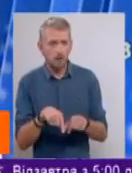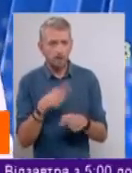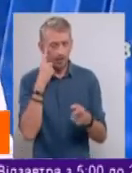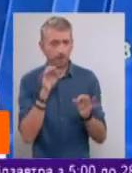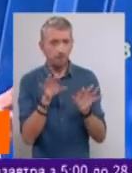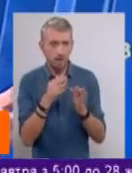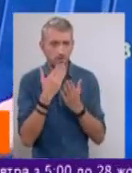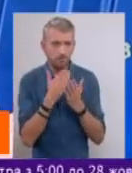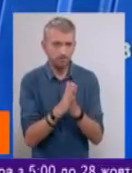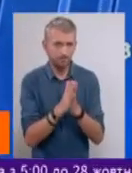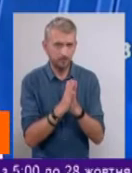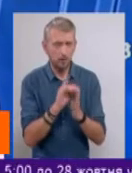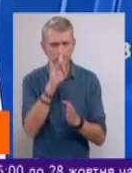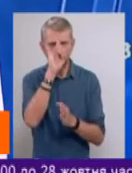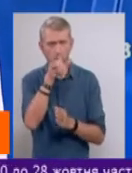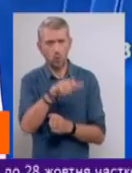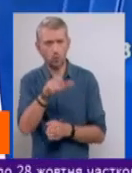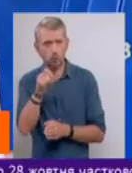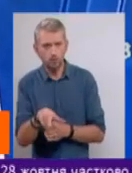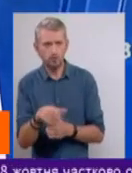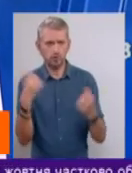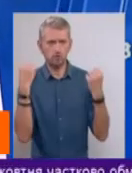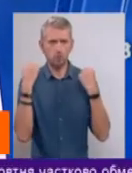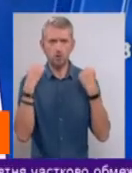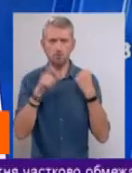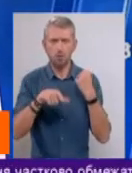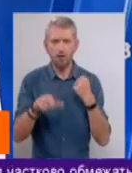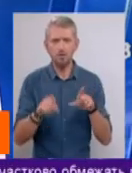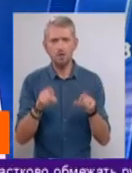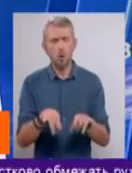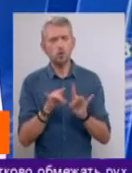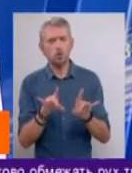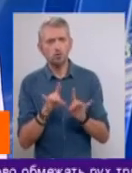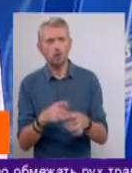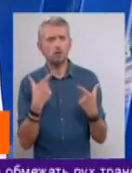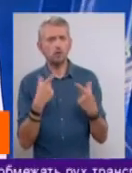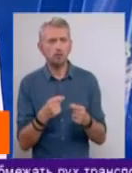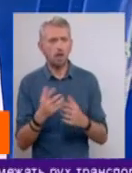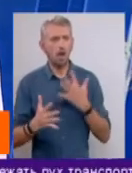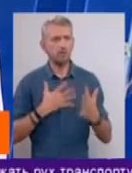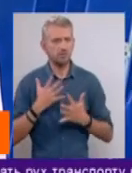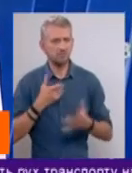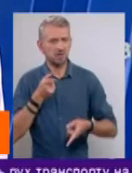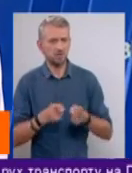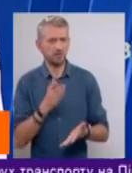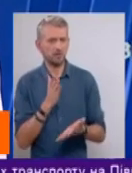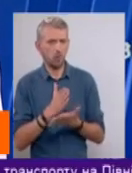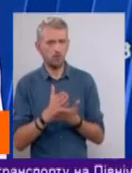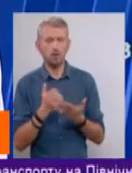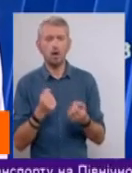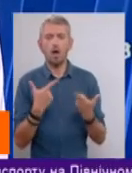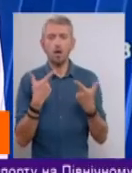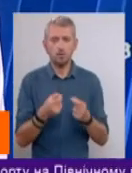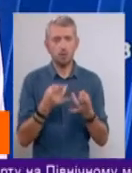звертатися, щоб відомі особистості, спортсмени, також розказували, де адреналін насправді знаходиться, а де